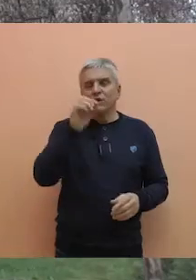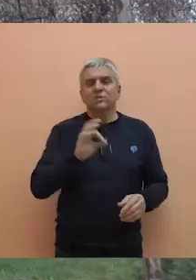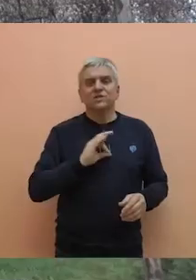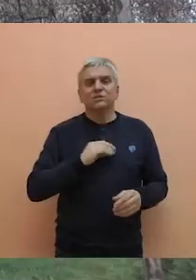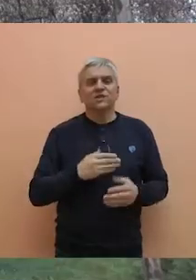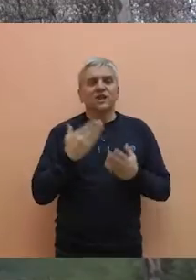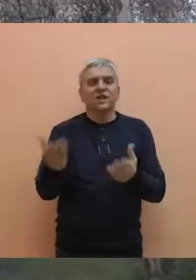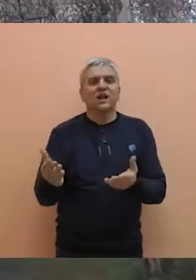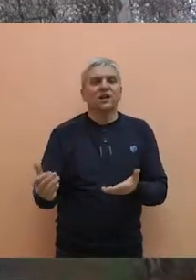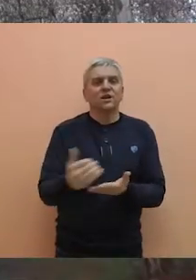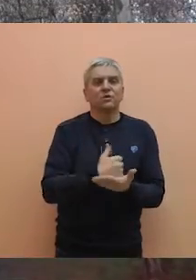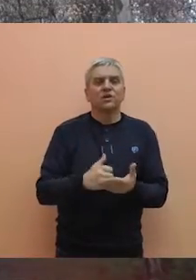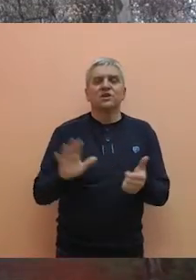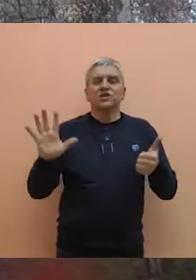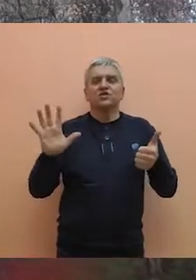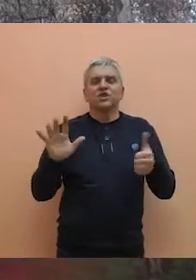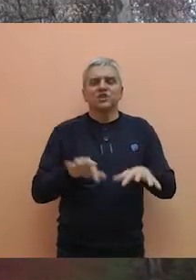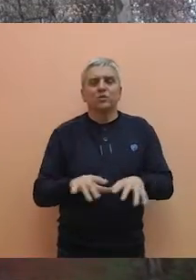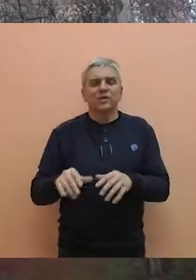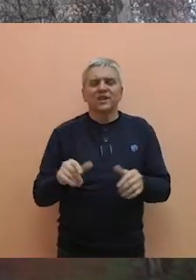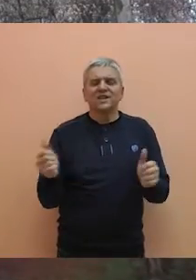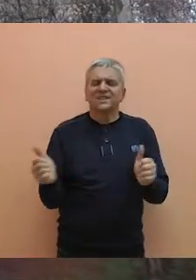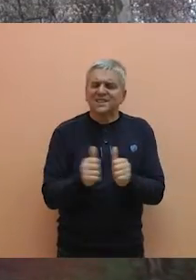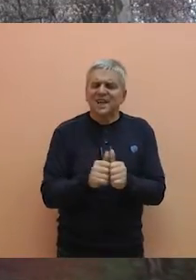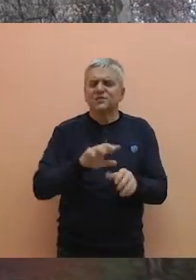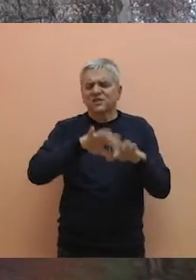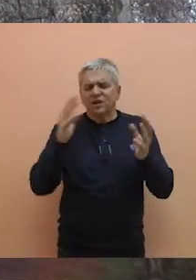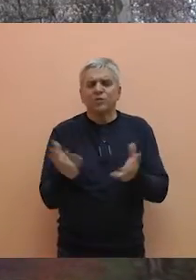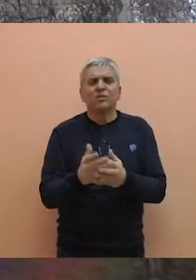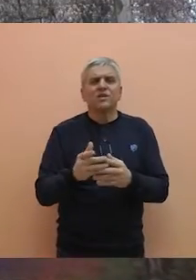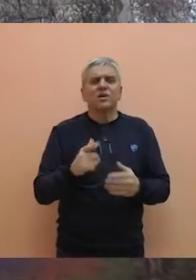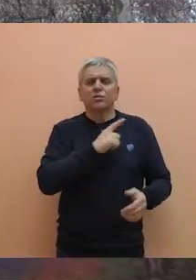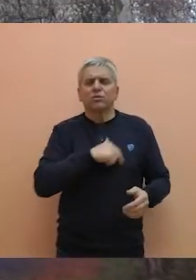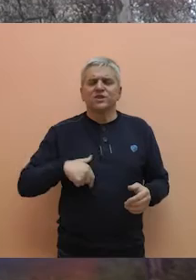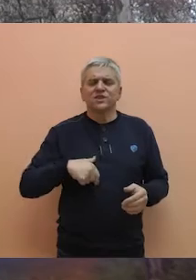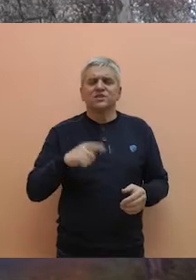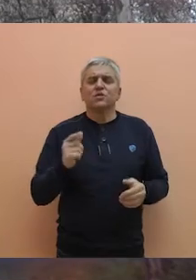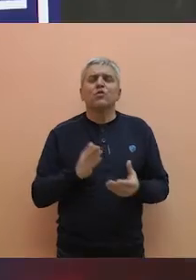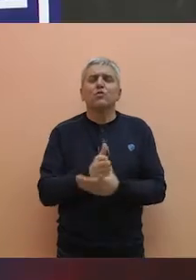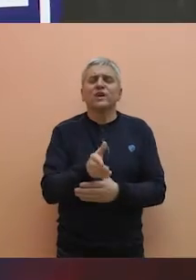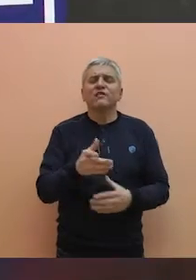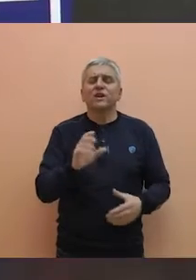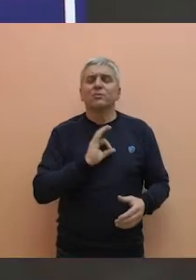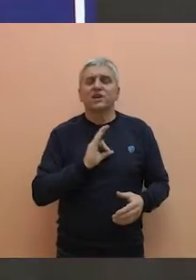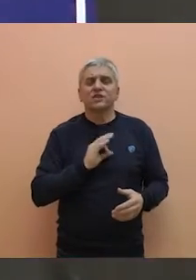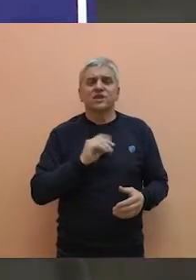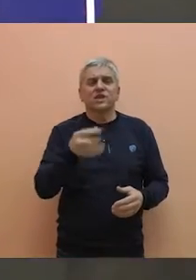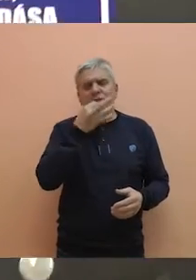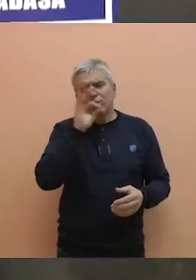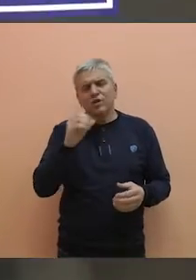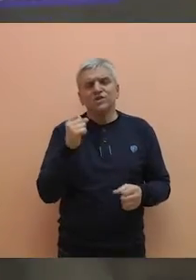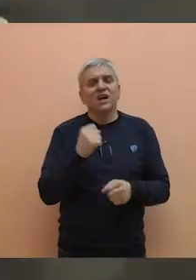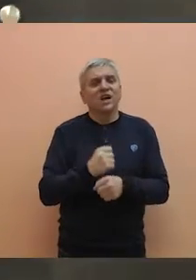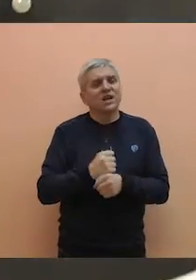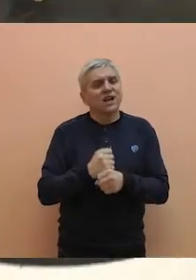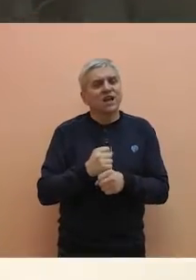Opština Bečej dala je na korišćenje šest računara sa pripadajućom tehničkom opremom Policijskoj upravi Bečej sa ciljem poboljšanja kvaliteta